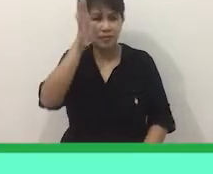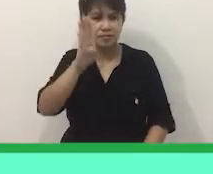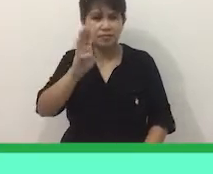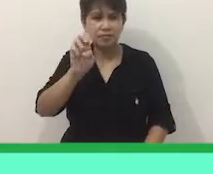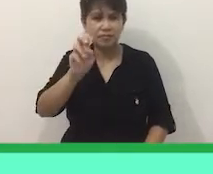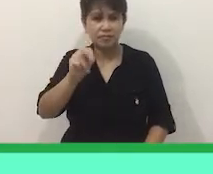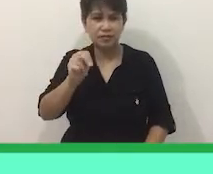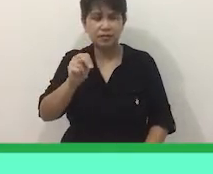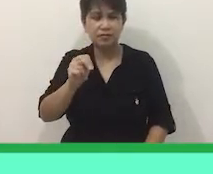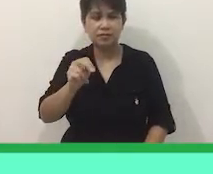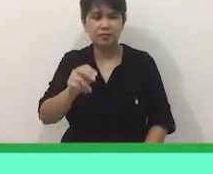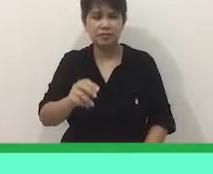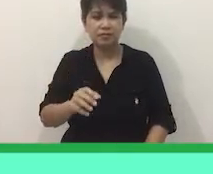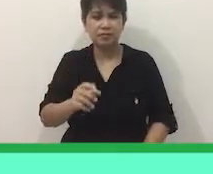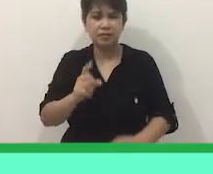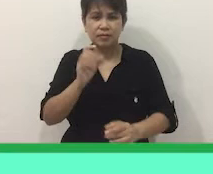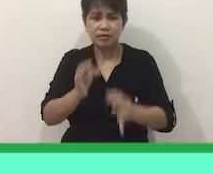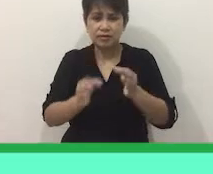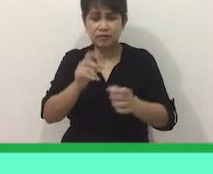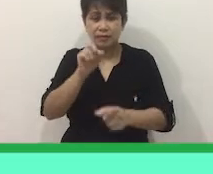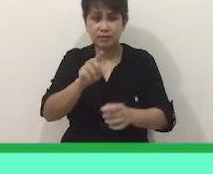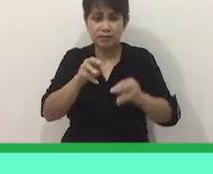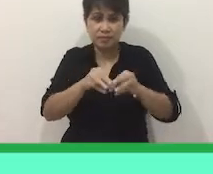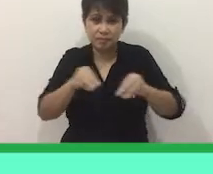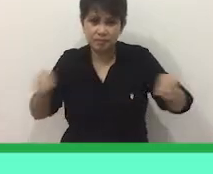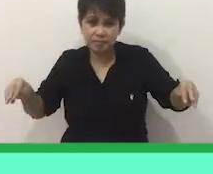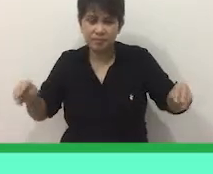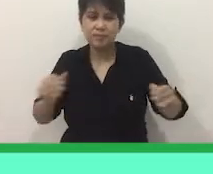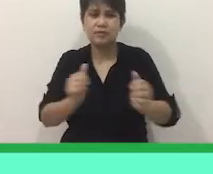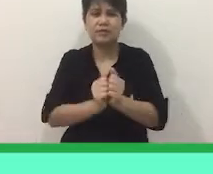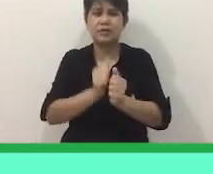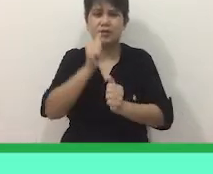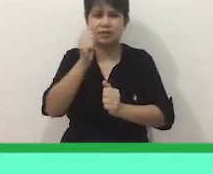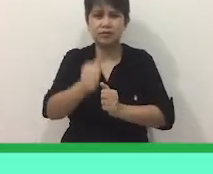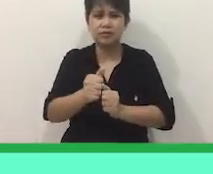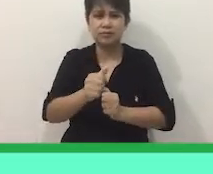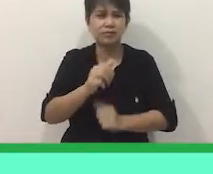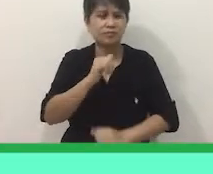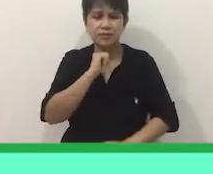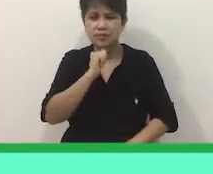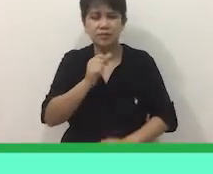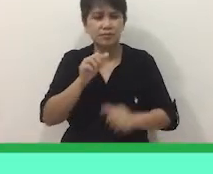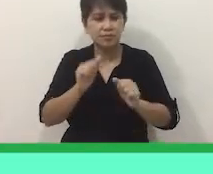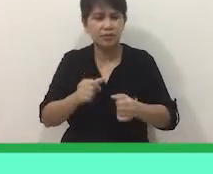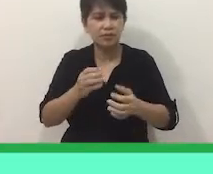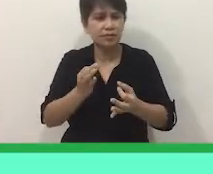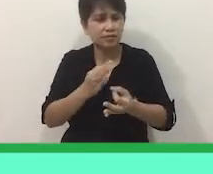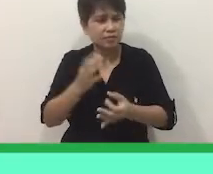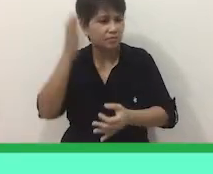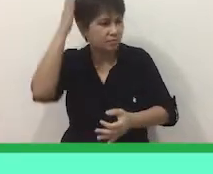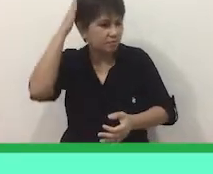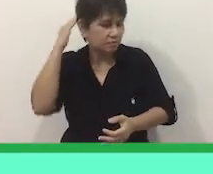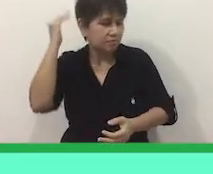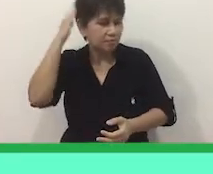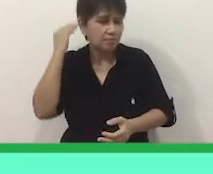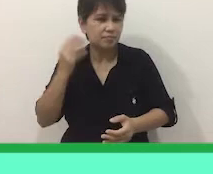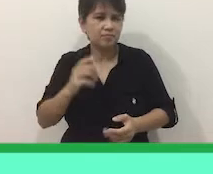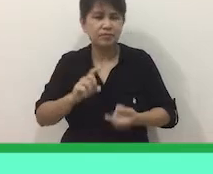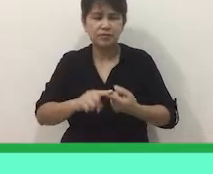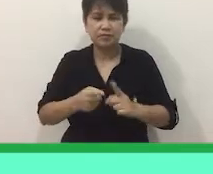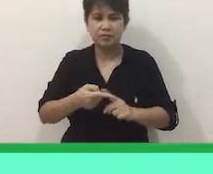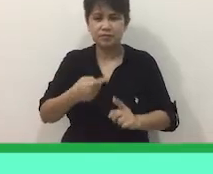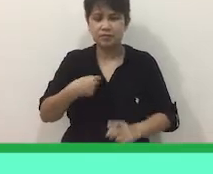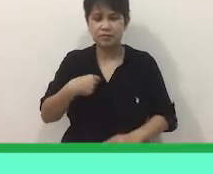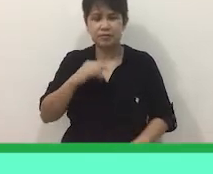metro Ang layo Hindi ko na rin Po ba pwedeng Ayusin Ang mahabang Buhok Ng kaibigan Kung si Julie